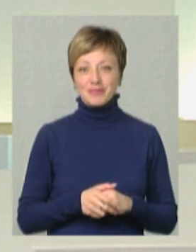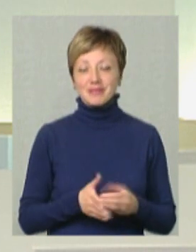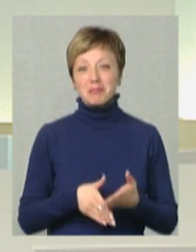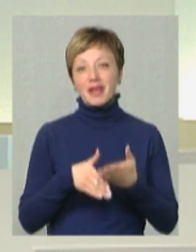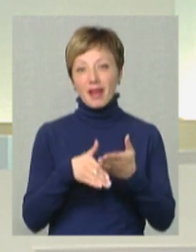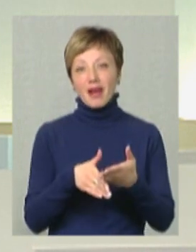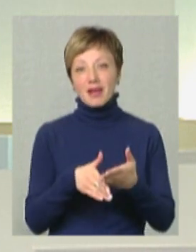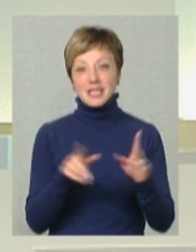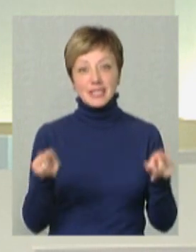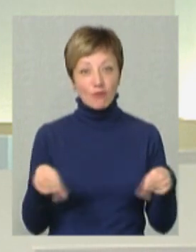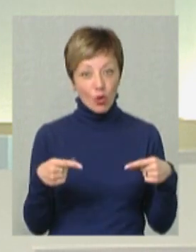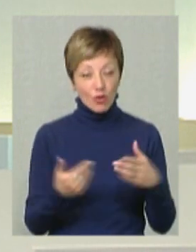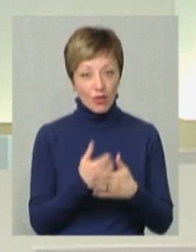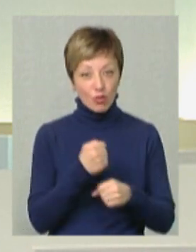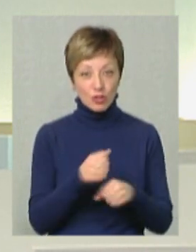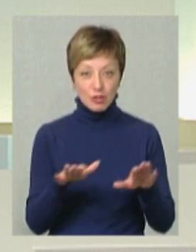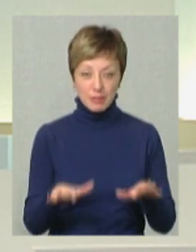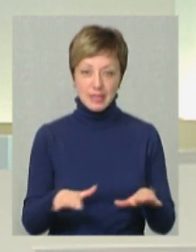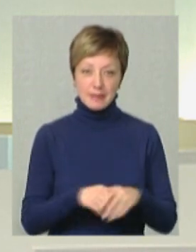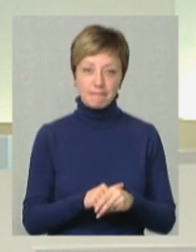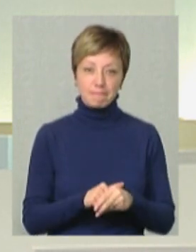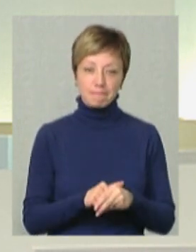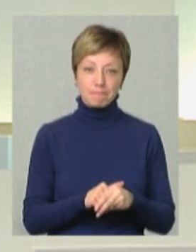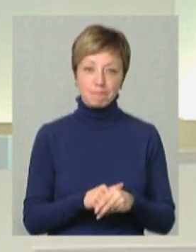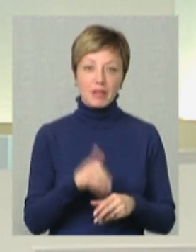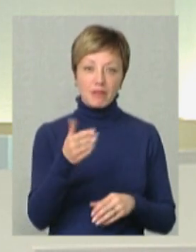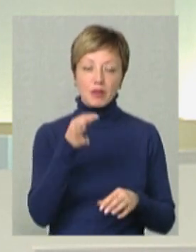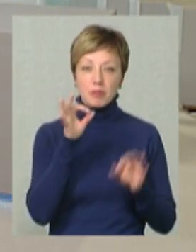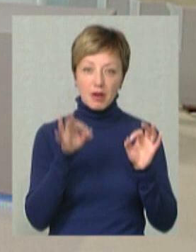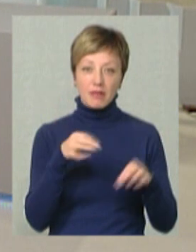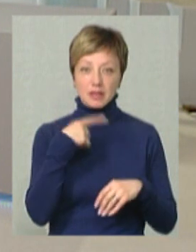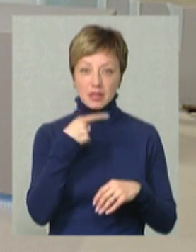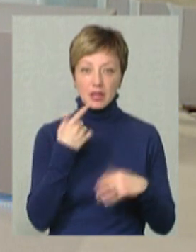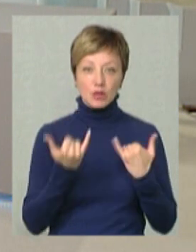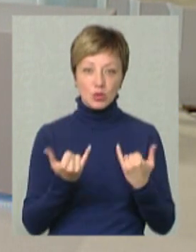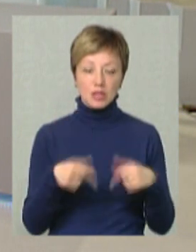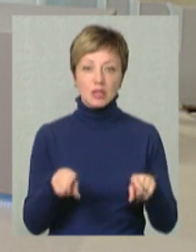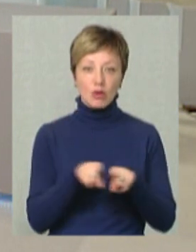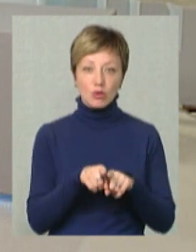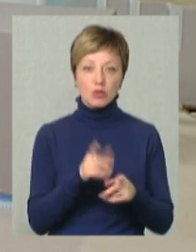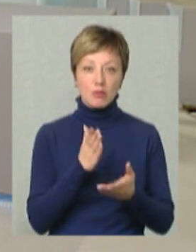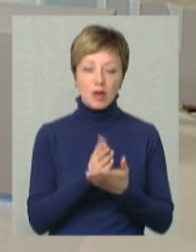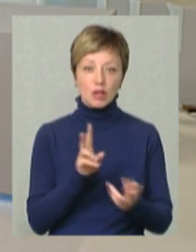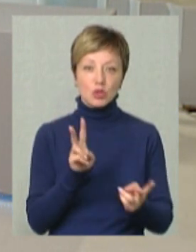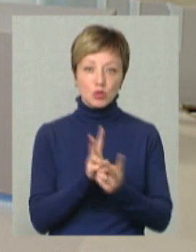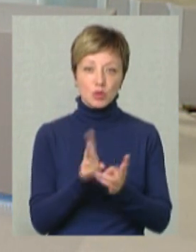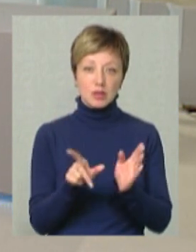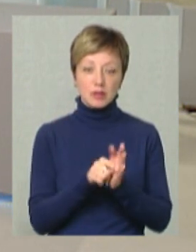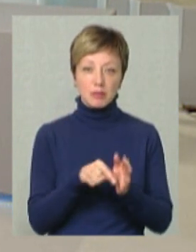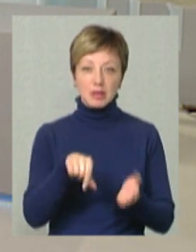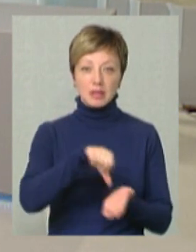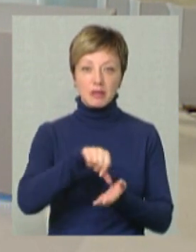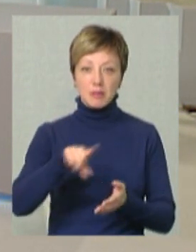сприяє створенню нових робочих місць. Тому що, як ви правильно зазначили, ми сьогодні також мали зустріч з